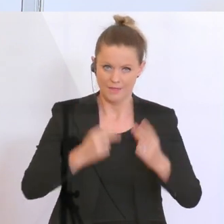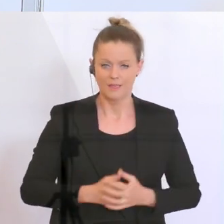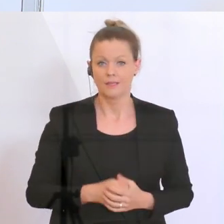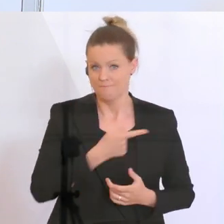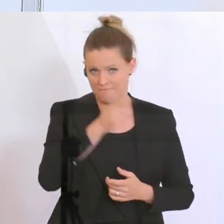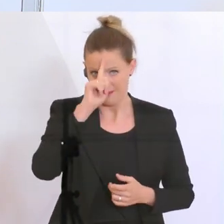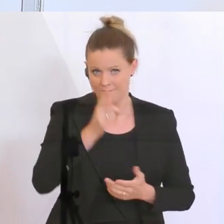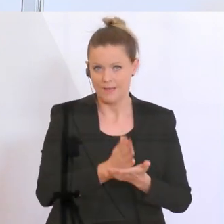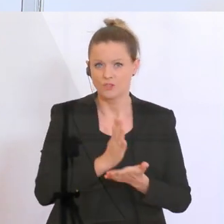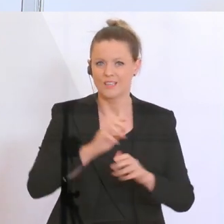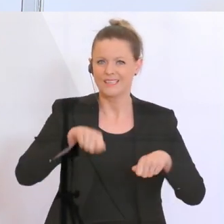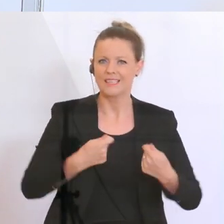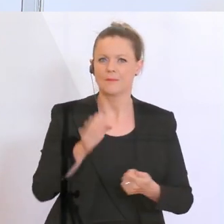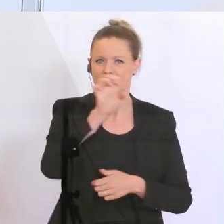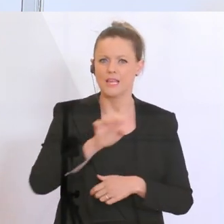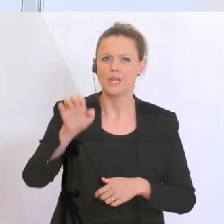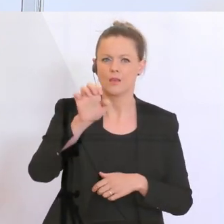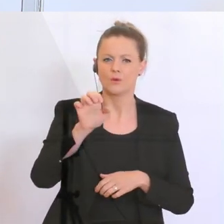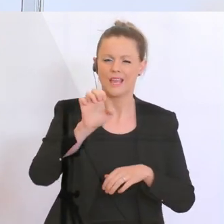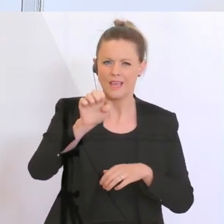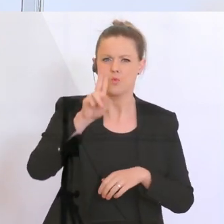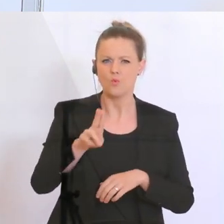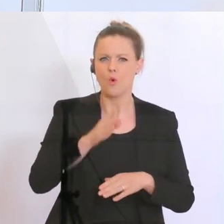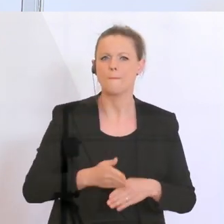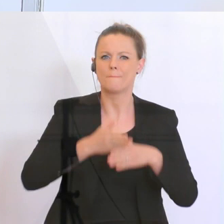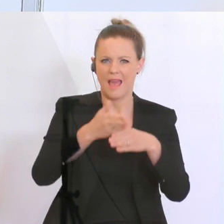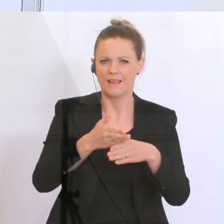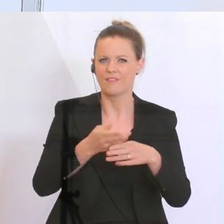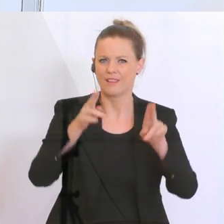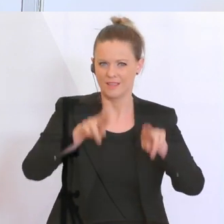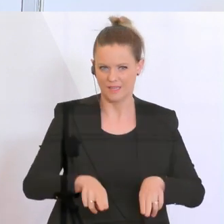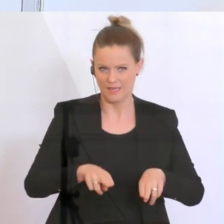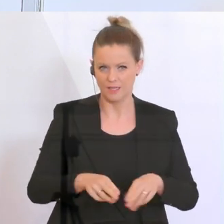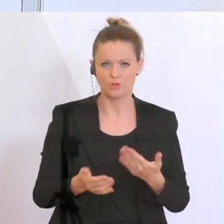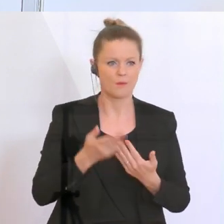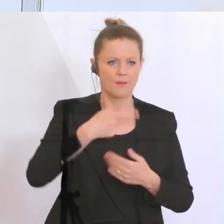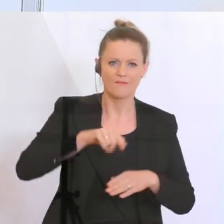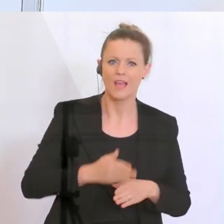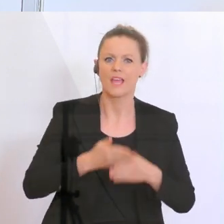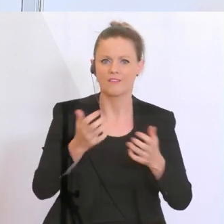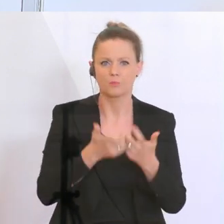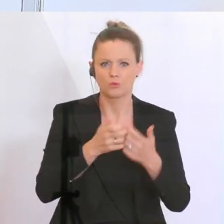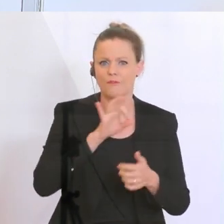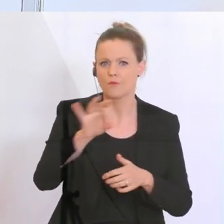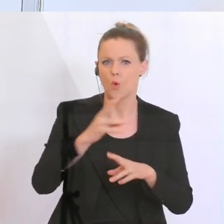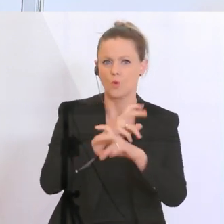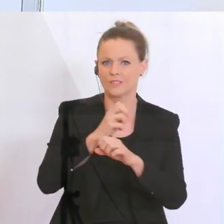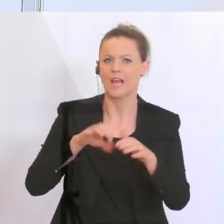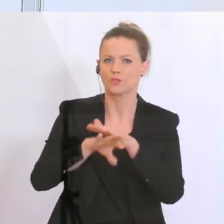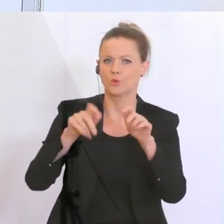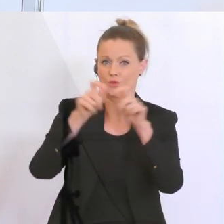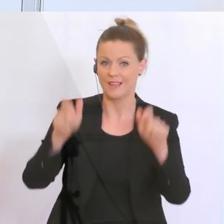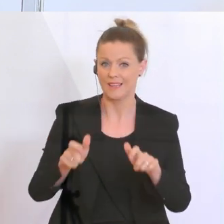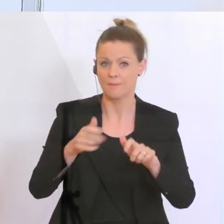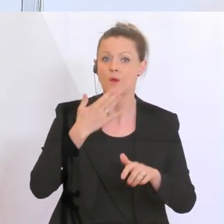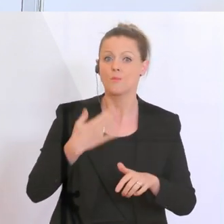Sie wissen, es gibt das EU-Beihilfenrecht. Das heißt, immer wenn wir Hilfsprodukte für österreichische Unternehmen auflegen wollen,